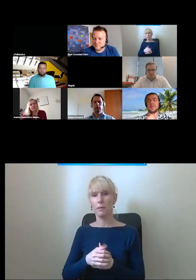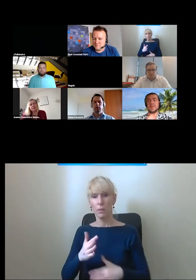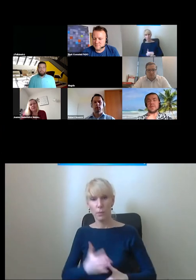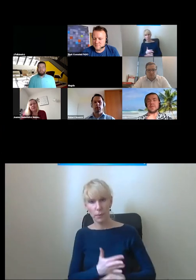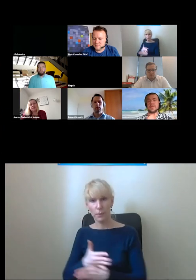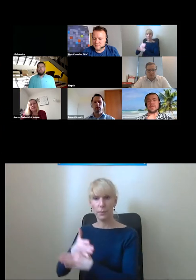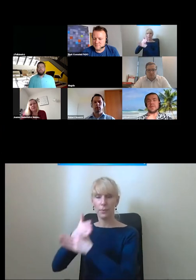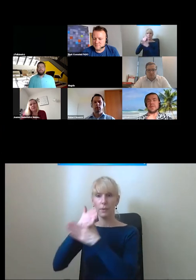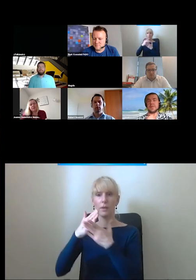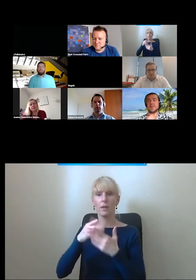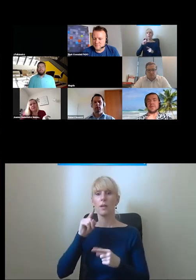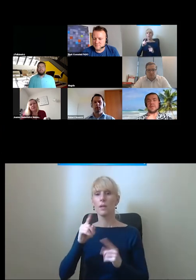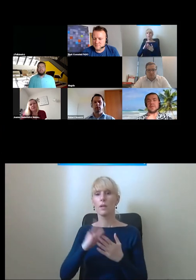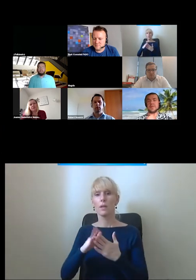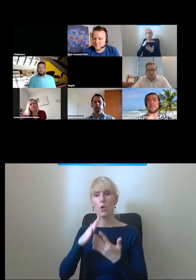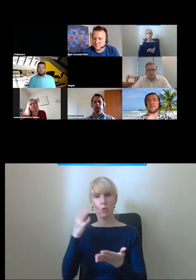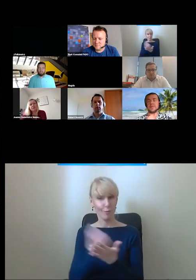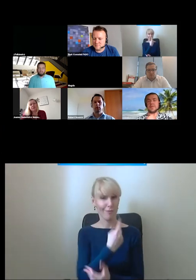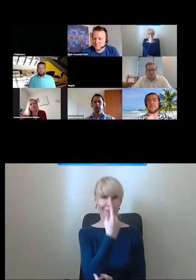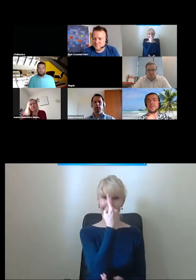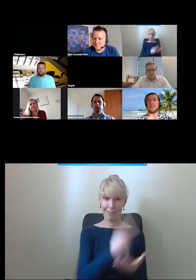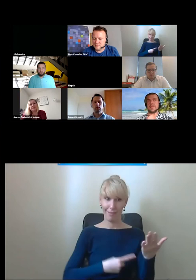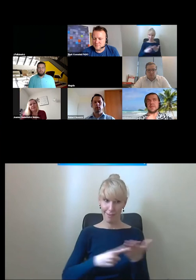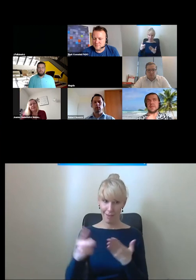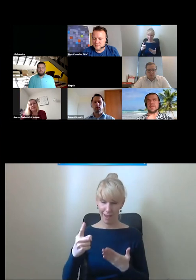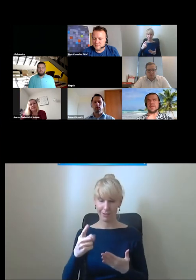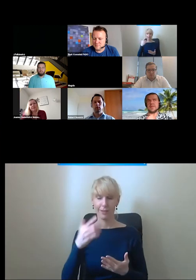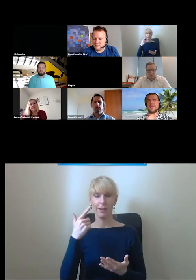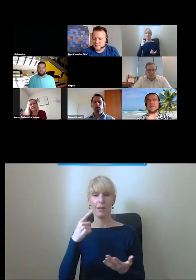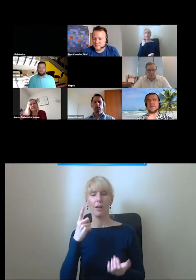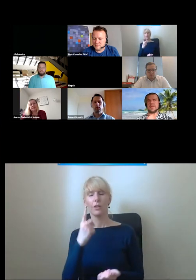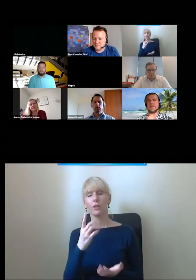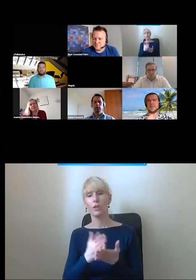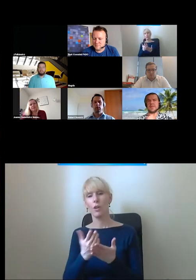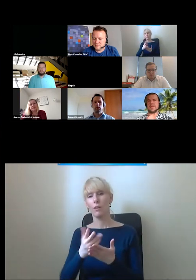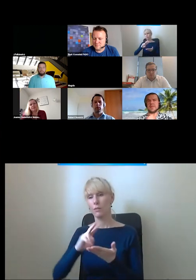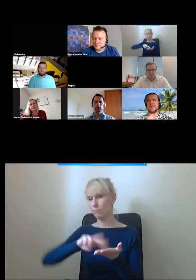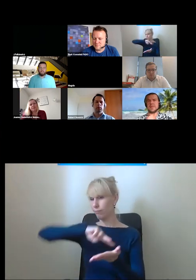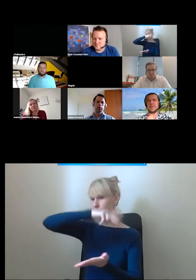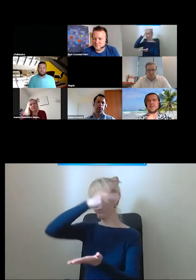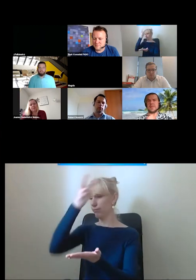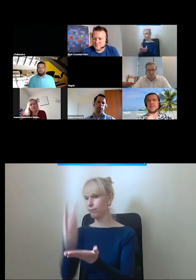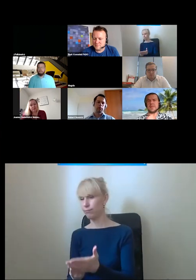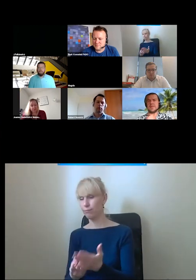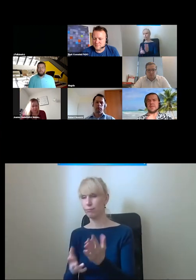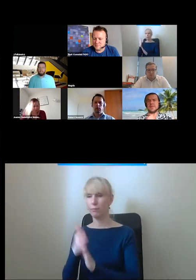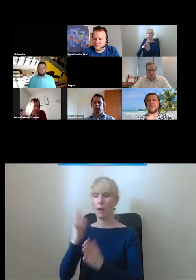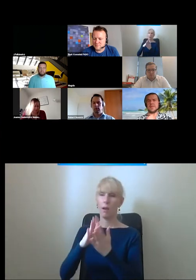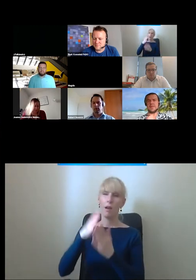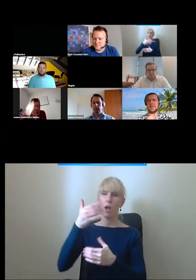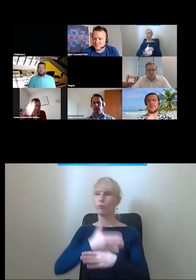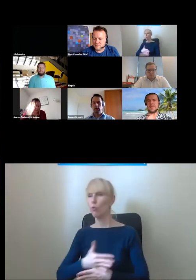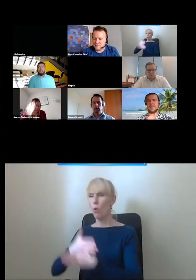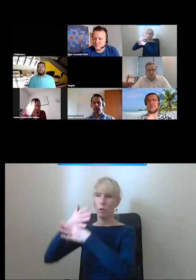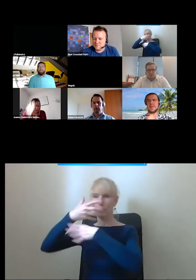i wywróciłem się na plecy co co skończyło się w ogóle całą historią zatrzymywania tych schodów i tak